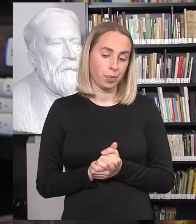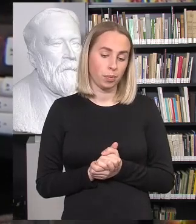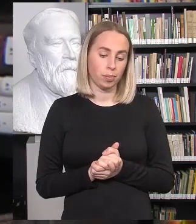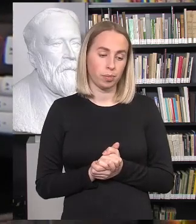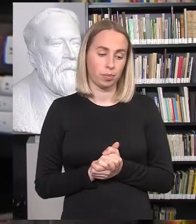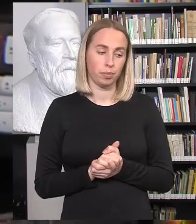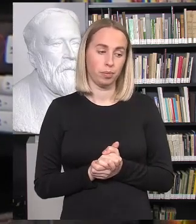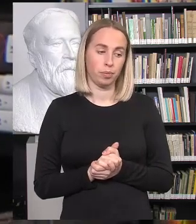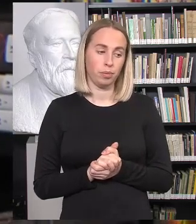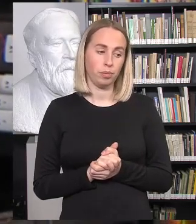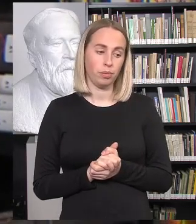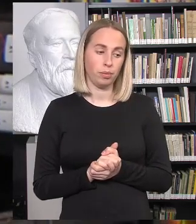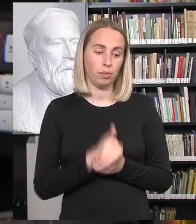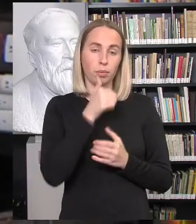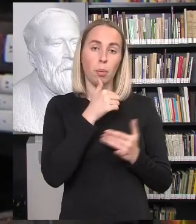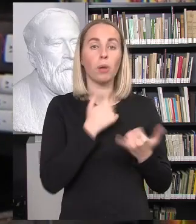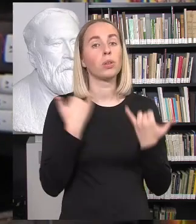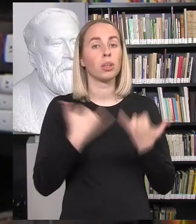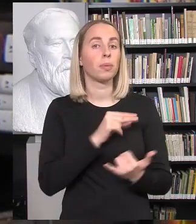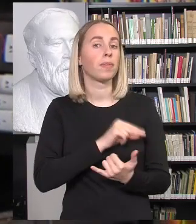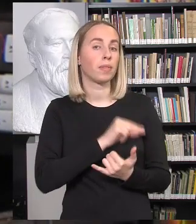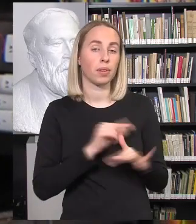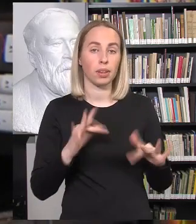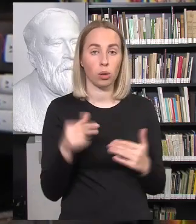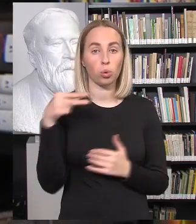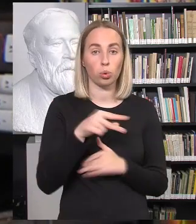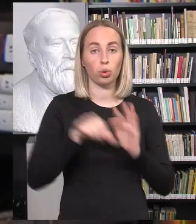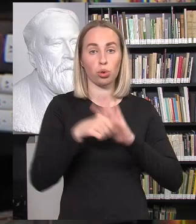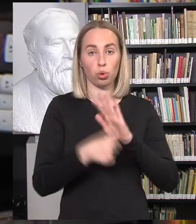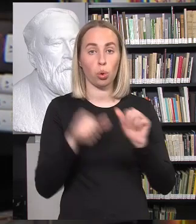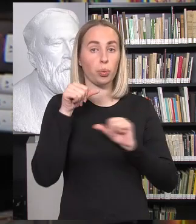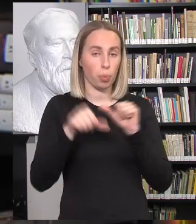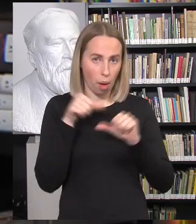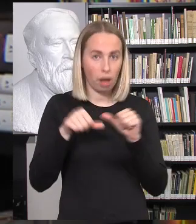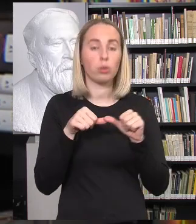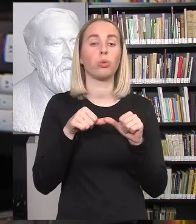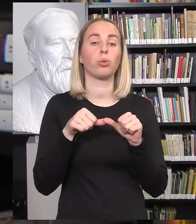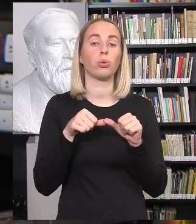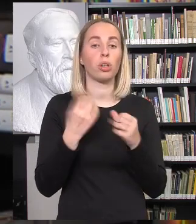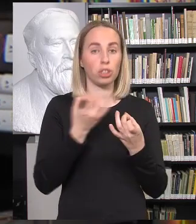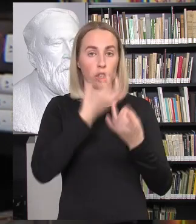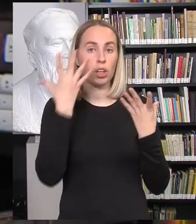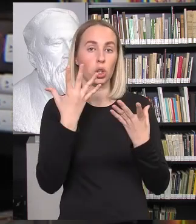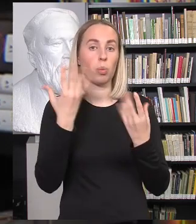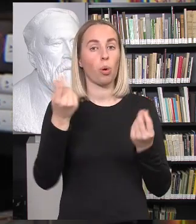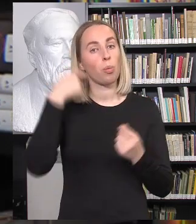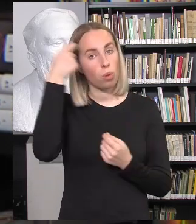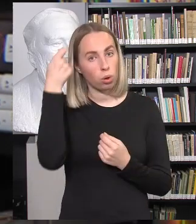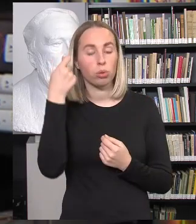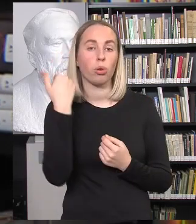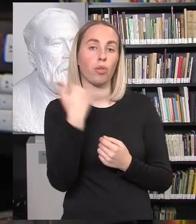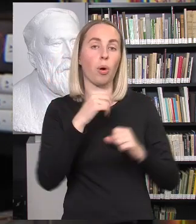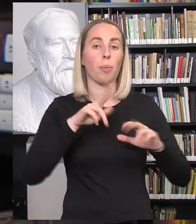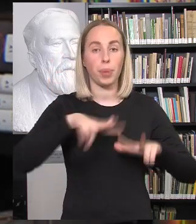Pavyzdžiui, paimkime tai, kas dabar galioja. 16 metų patvirtinta švietimo ar mokslo ministerijos